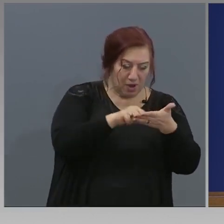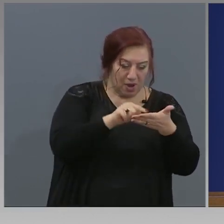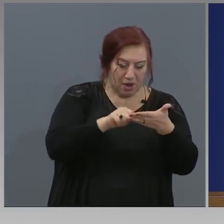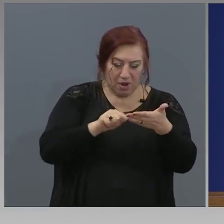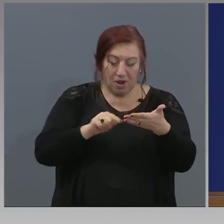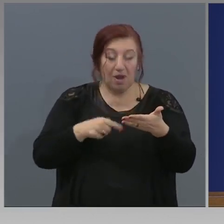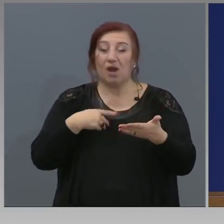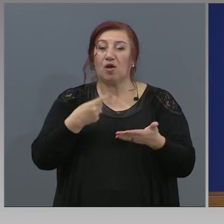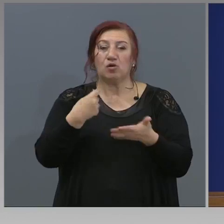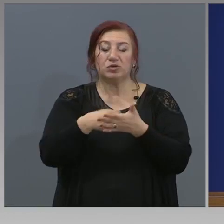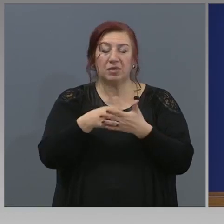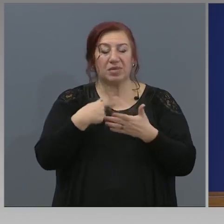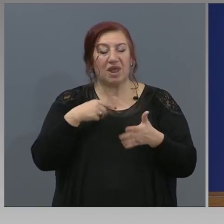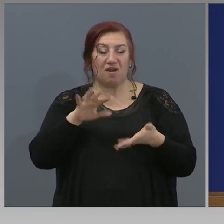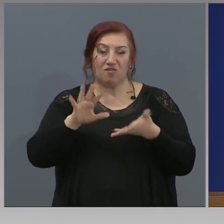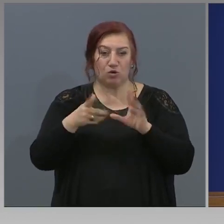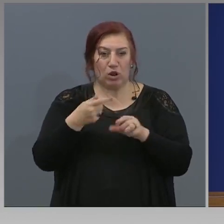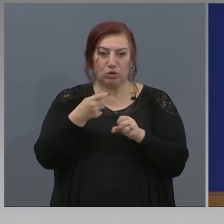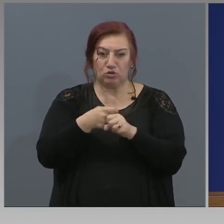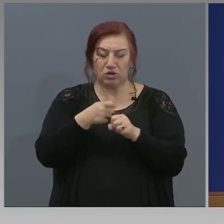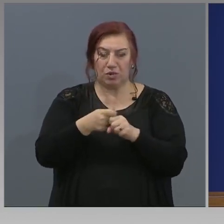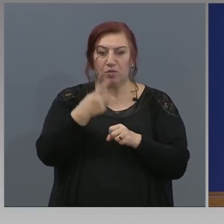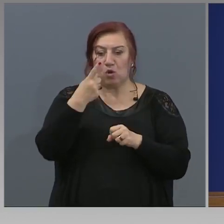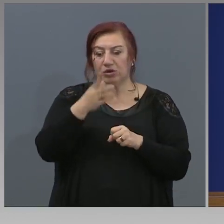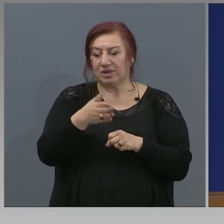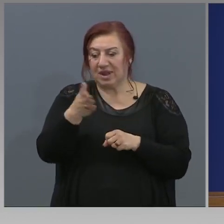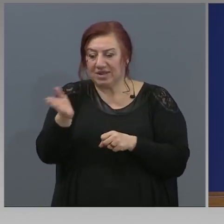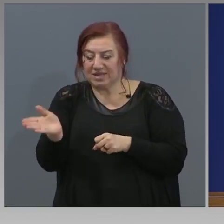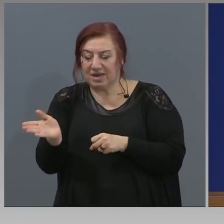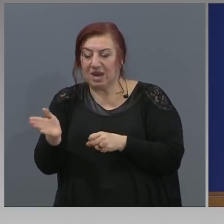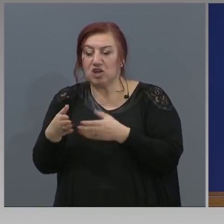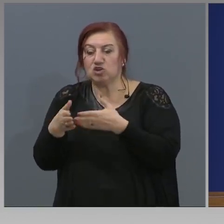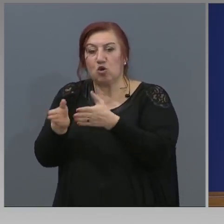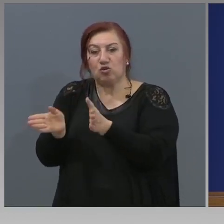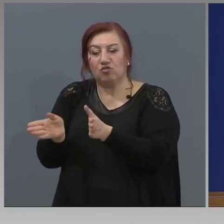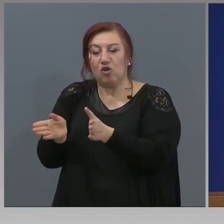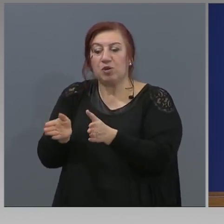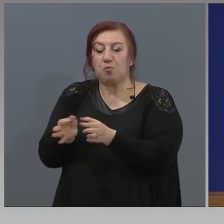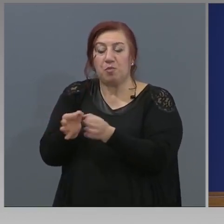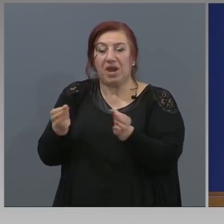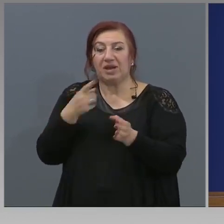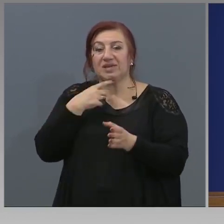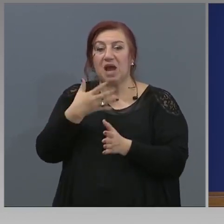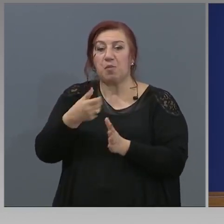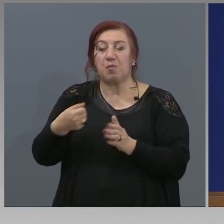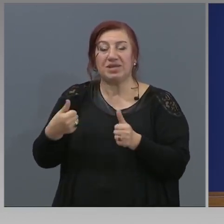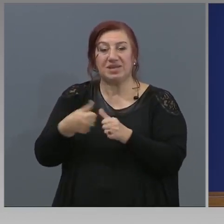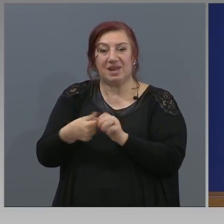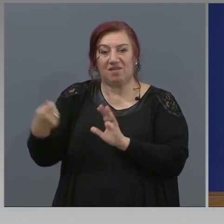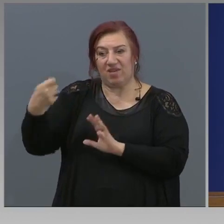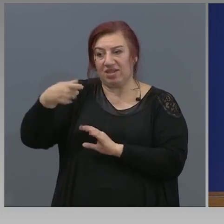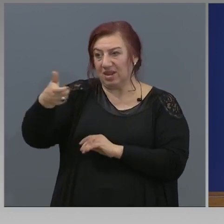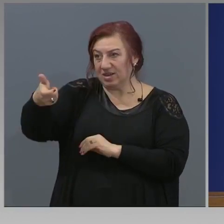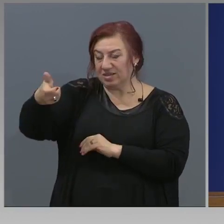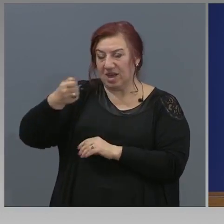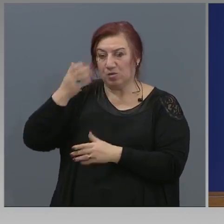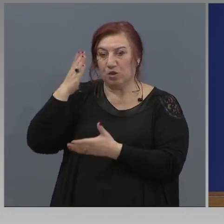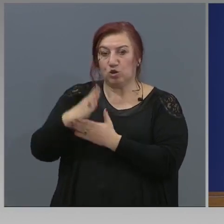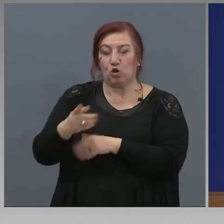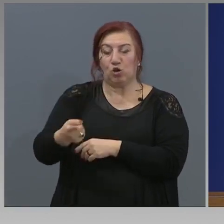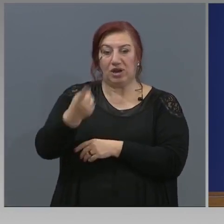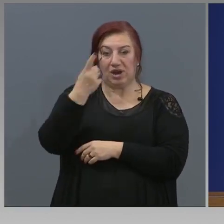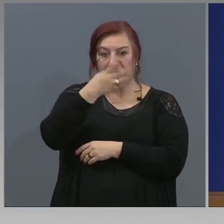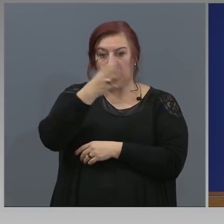-вероятно това, което ще направим, от една страна да отворим мярката за безлихвения заем до 1500 лева за